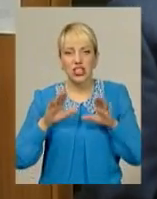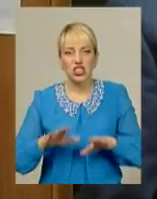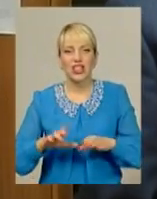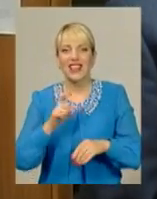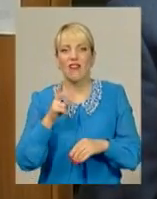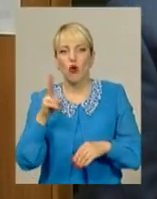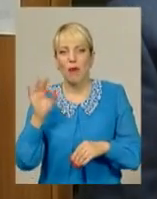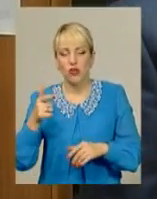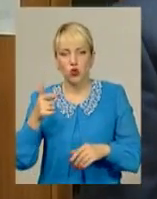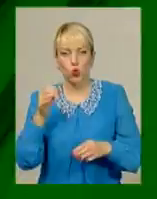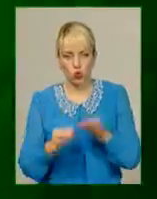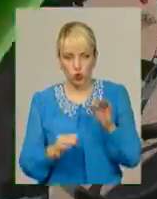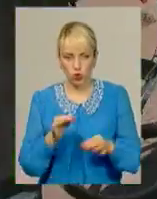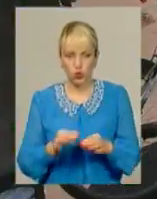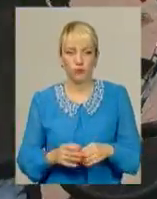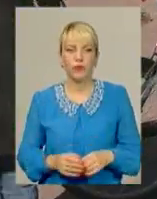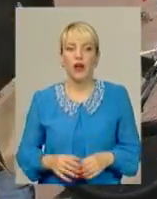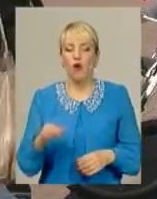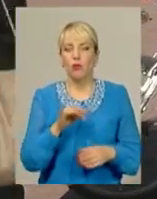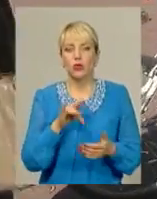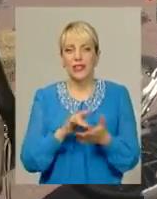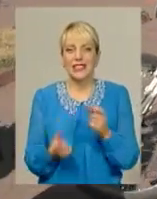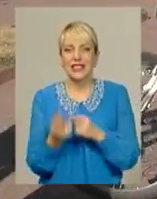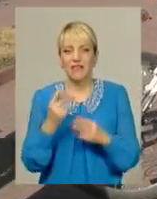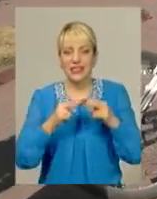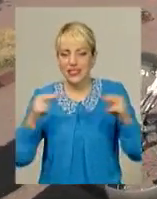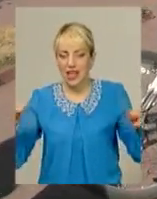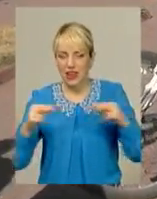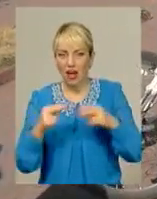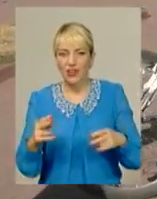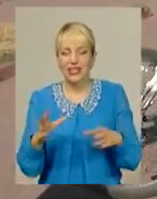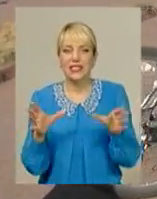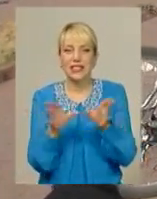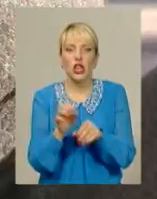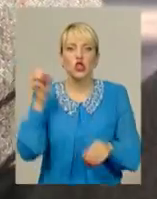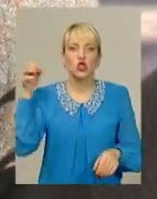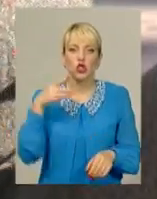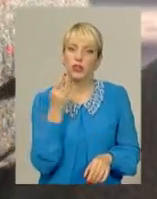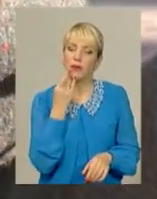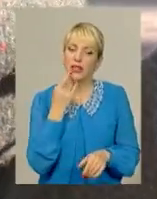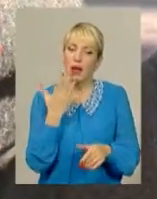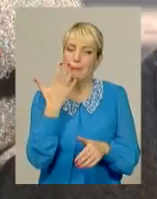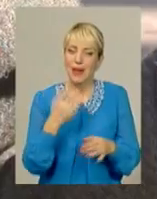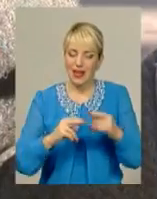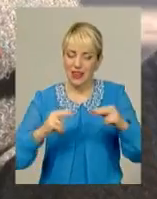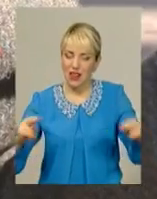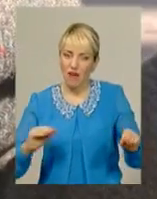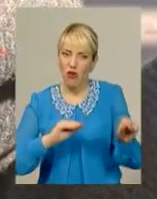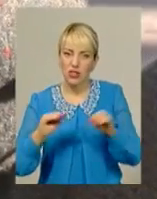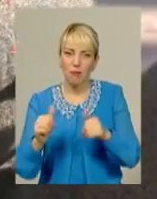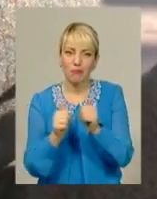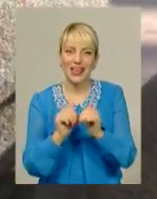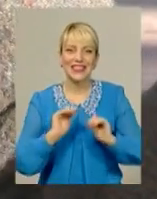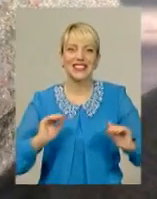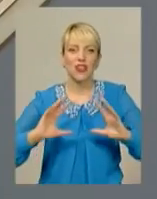правників це буде дуже цікаво. В обласному центрі з'явились лавки із сонячними батареями. П'ять таких лавок встановили навпроти дитячого